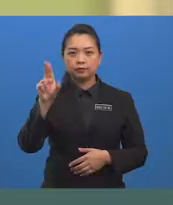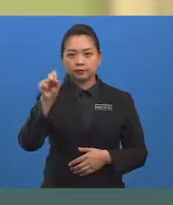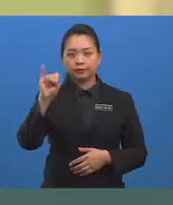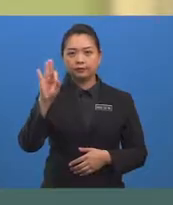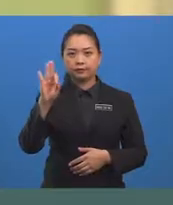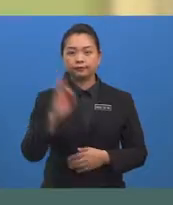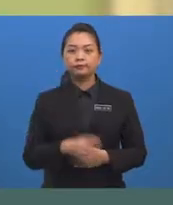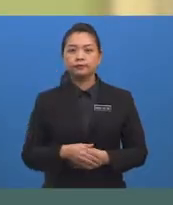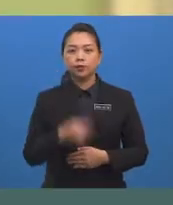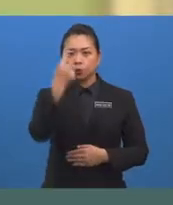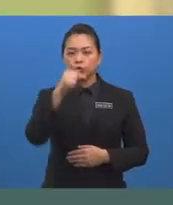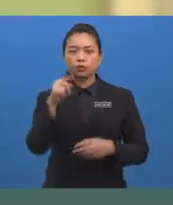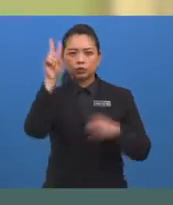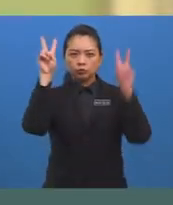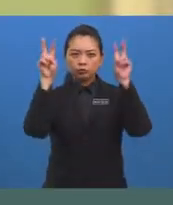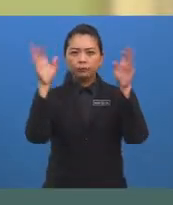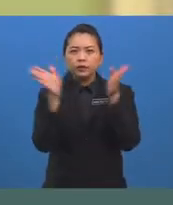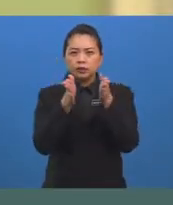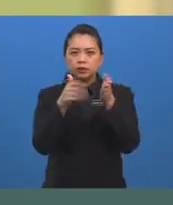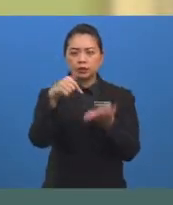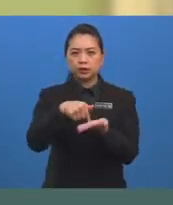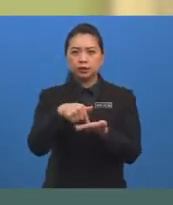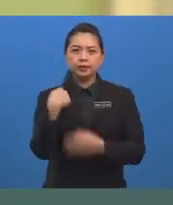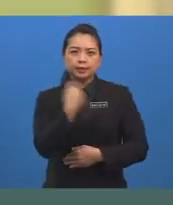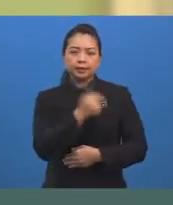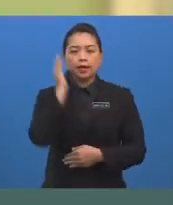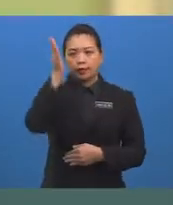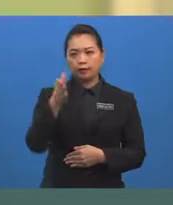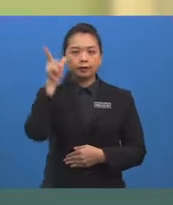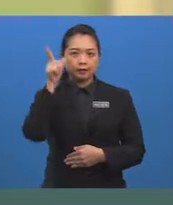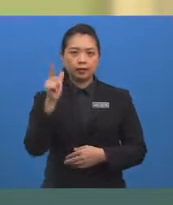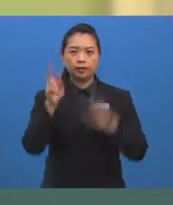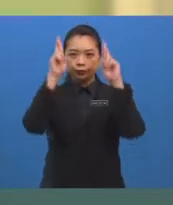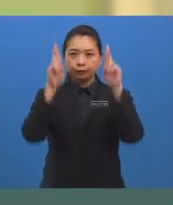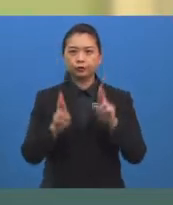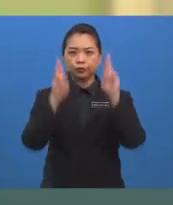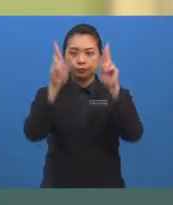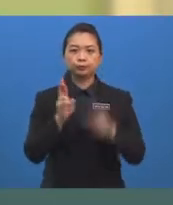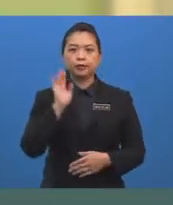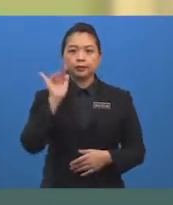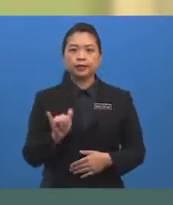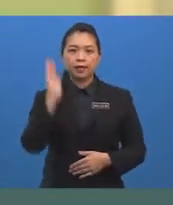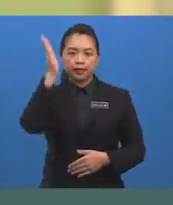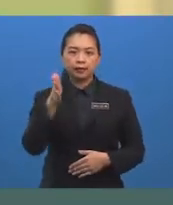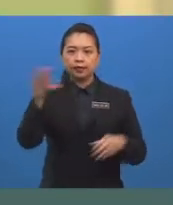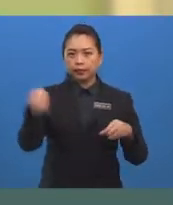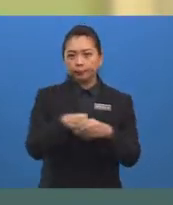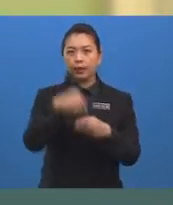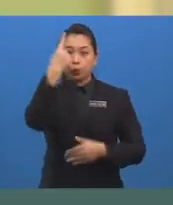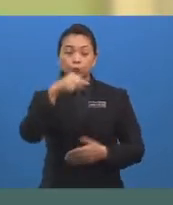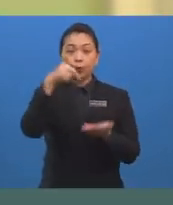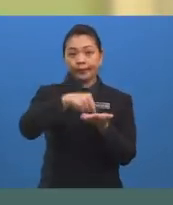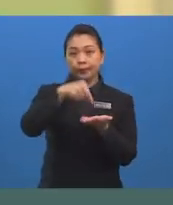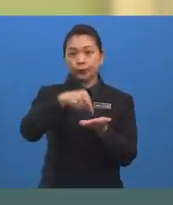Untuk subtopik ini juga, kita akan melihat rumus-rumus yang akan terlibat untuk menghitung